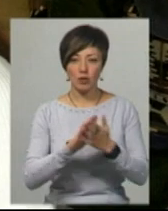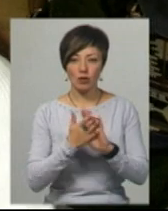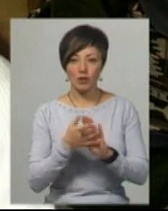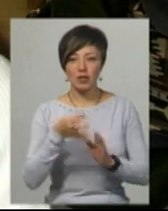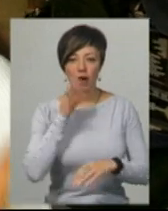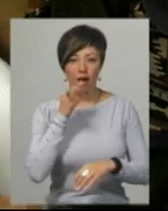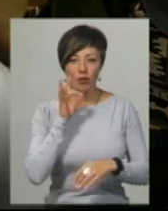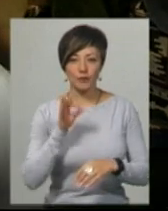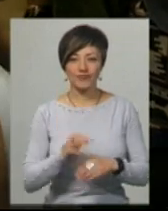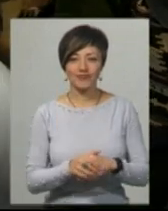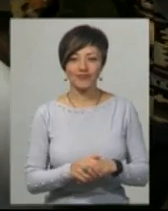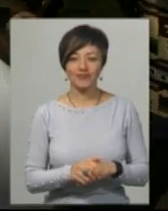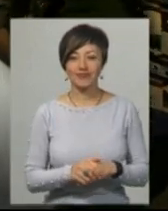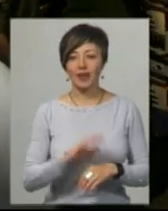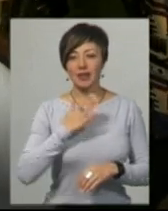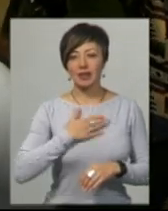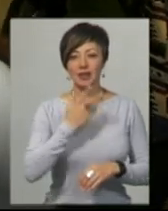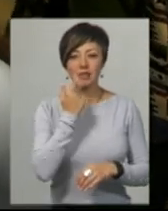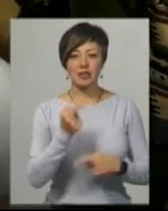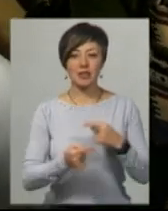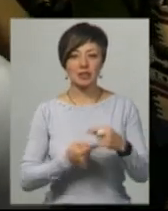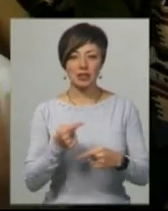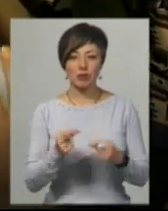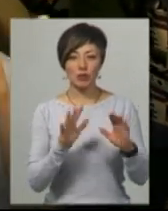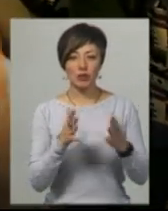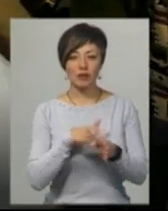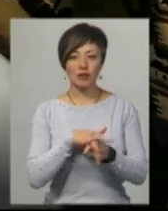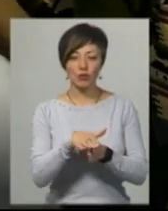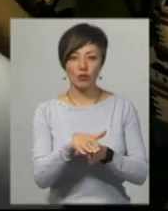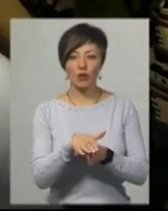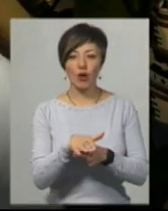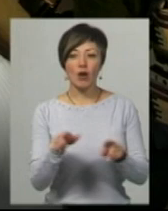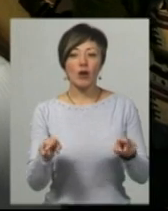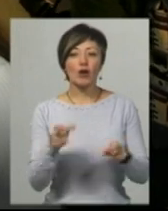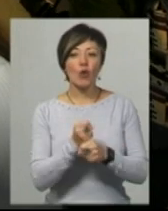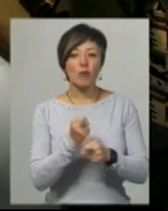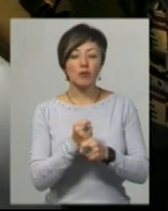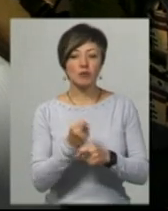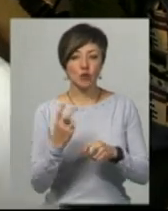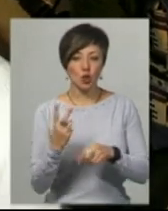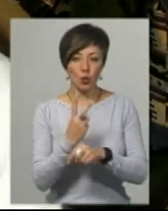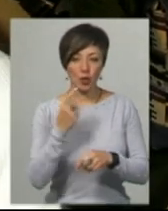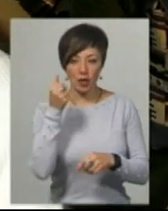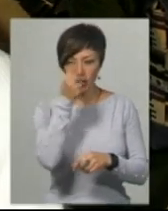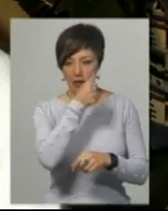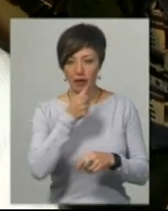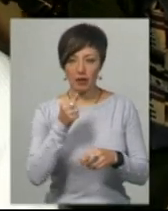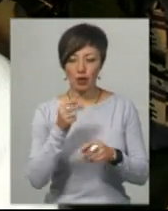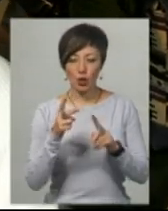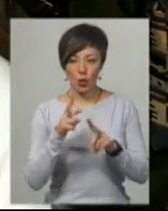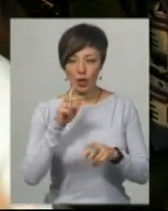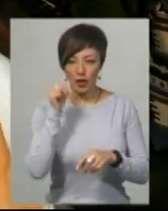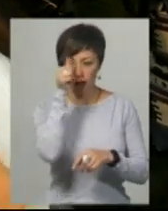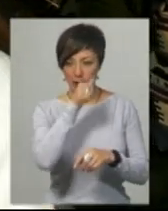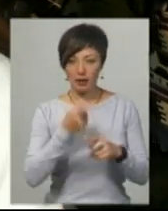Це вже, можна сказати, наша традиційна подія, яку ми влаштуємо другий рік на нашому фестивалі. На цю